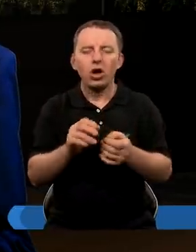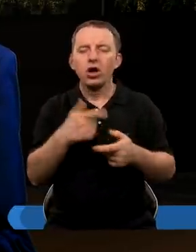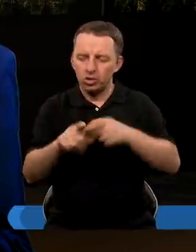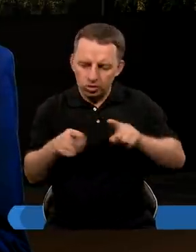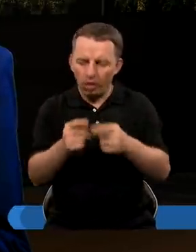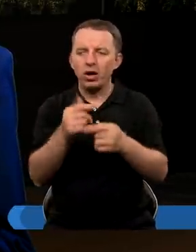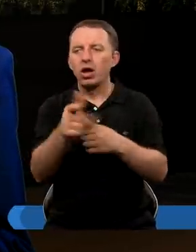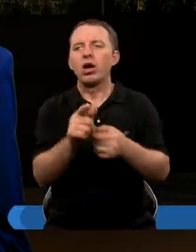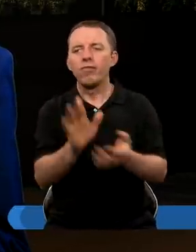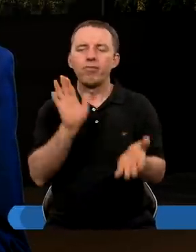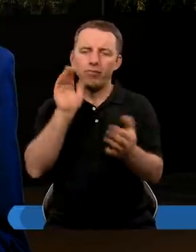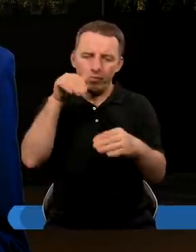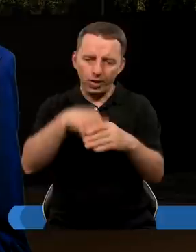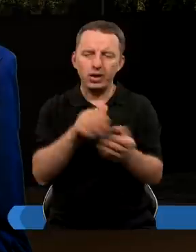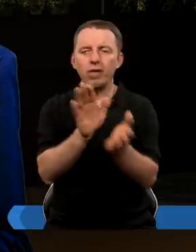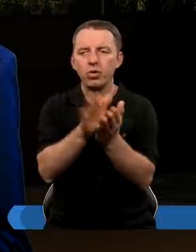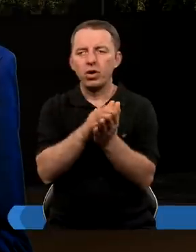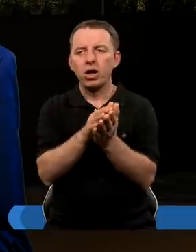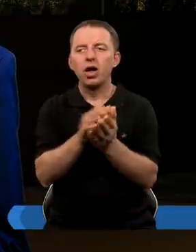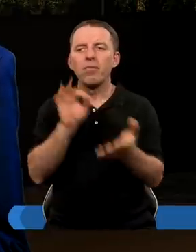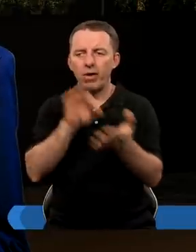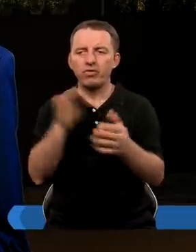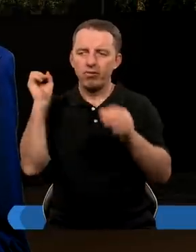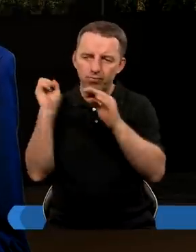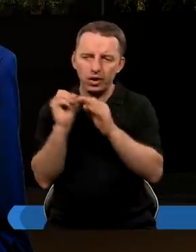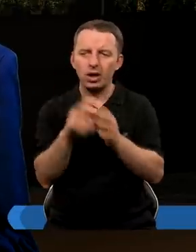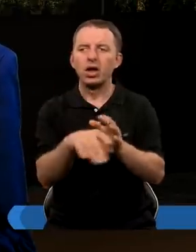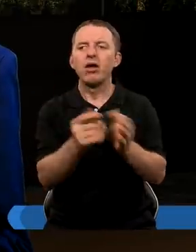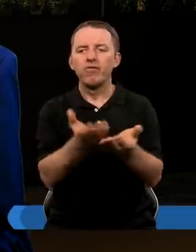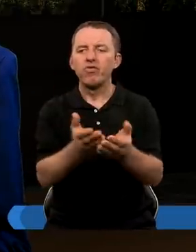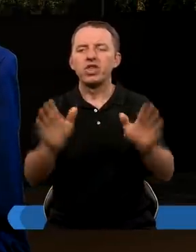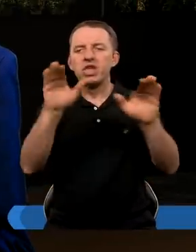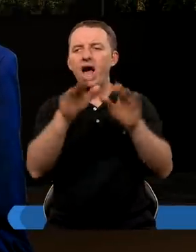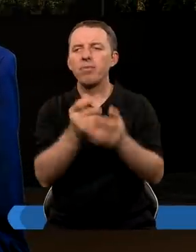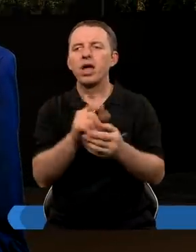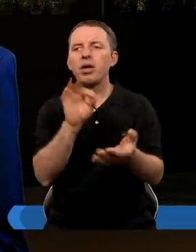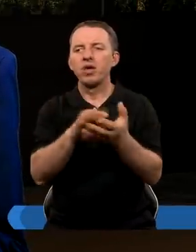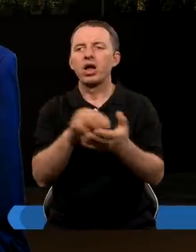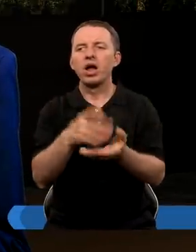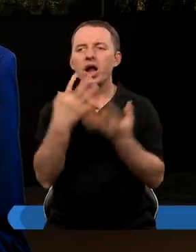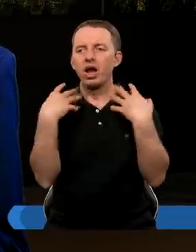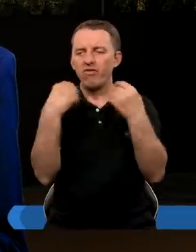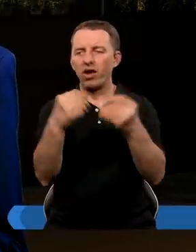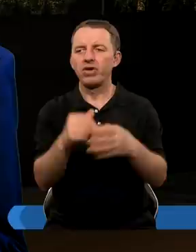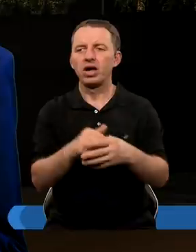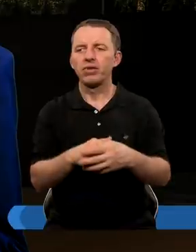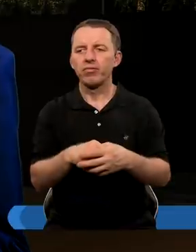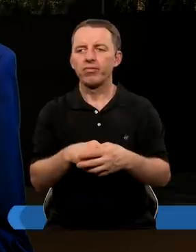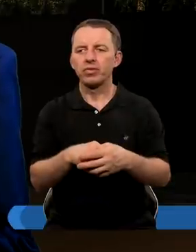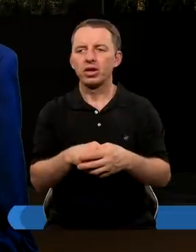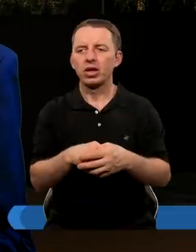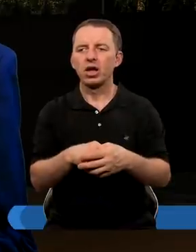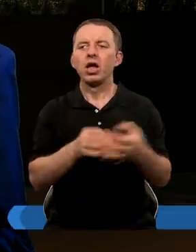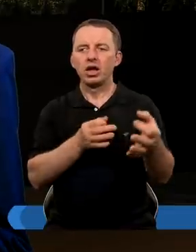się dalej, on wpada w tą pułapkę i ląduje w pewnym momencie w jamie pełnej wygłodniałych lwów.